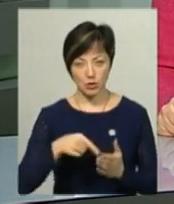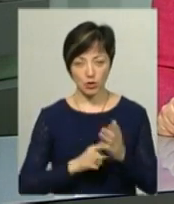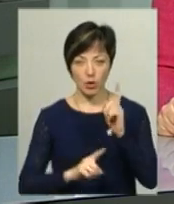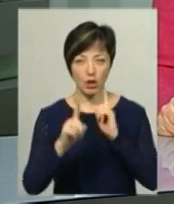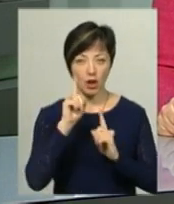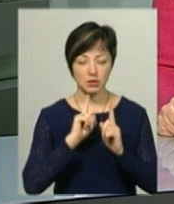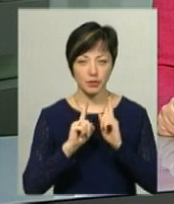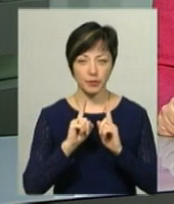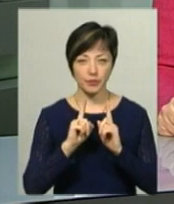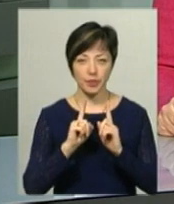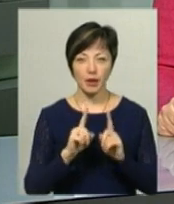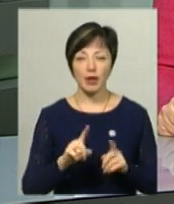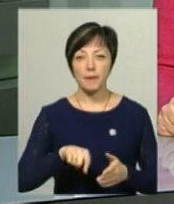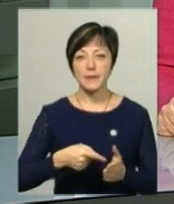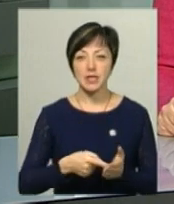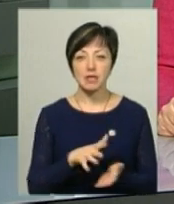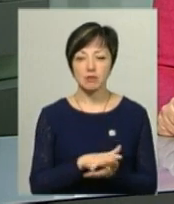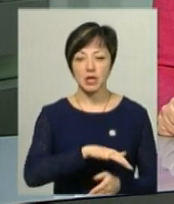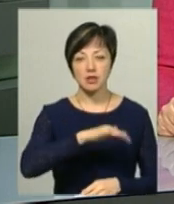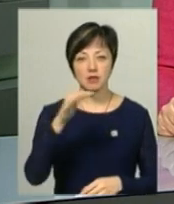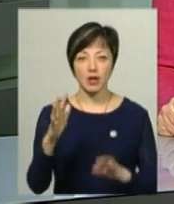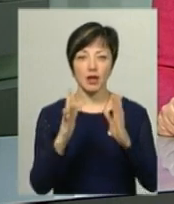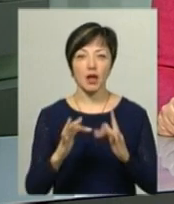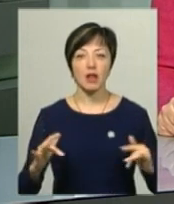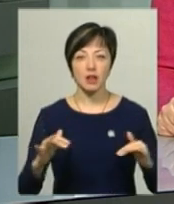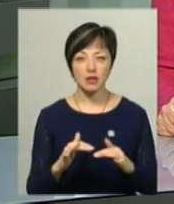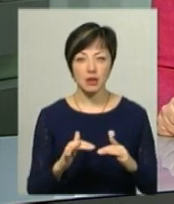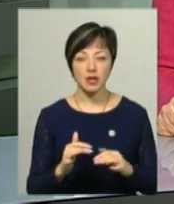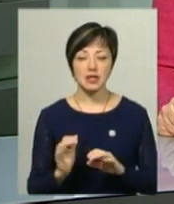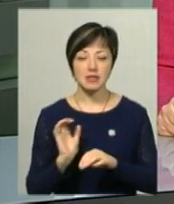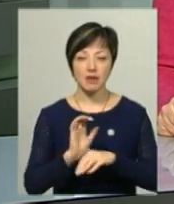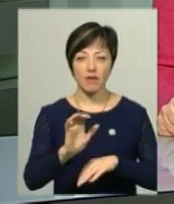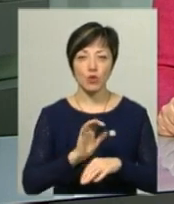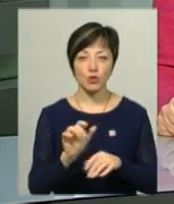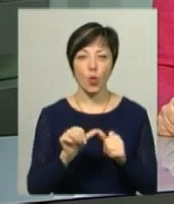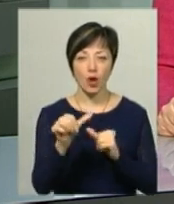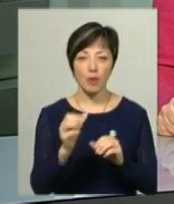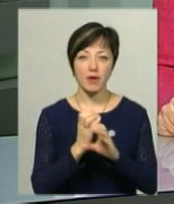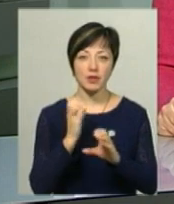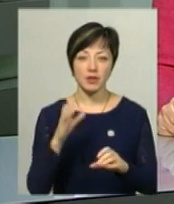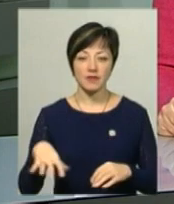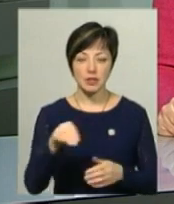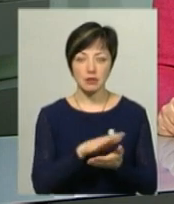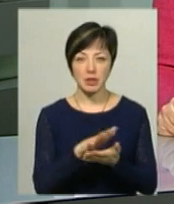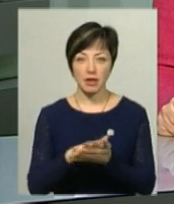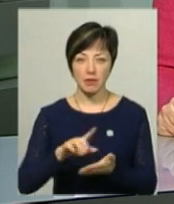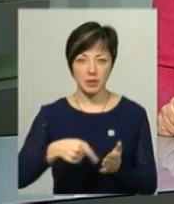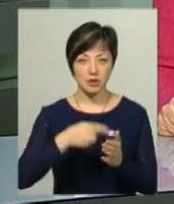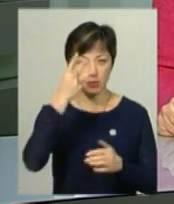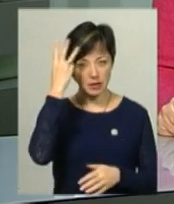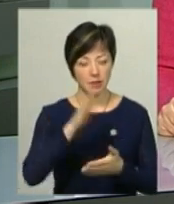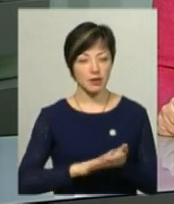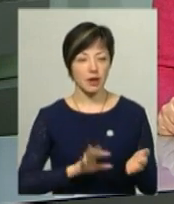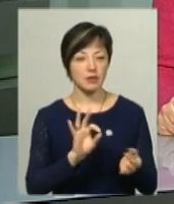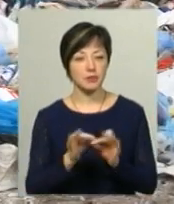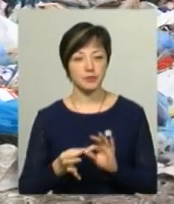ради Василя Новачка, на міське сміттєзвалище ялинки звозить окрема вантажівка з усіх смітників обласного центру. Подробиці далі у сюжеті.